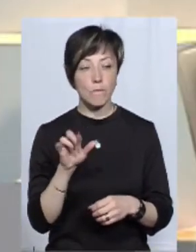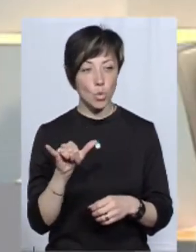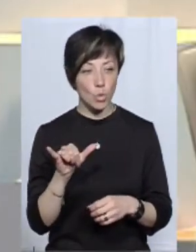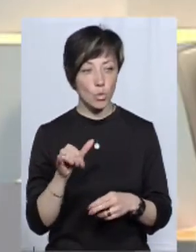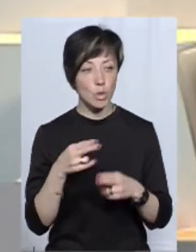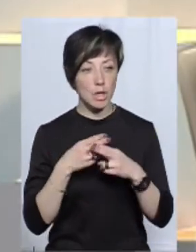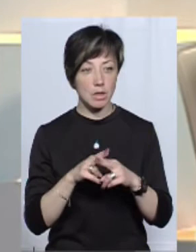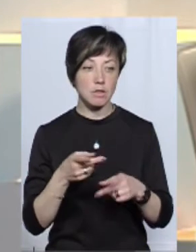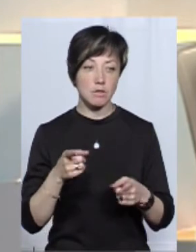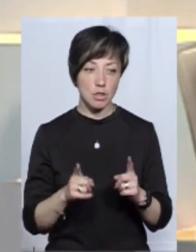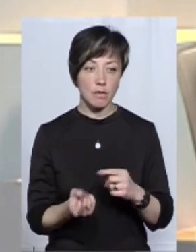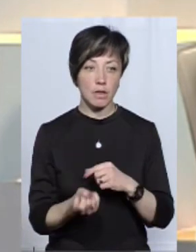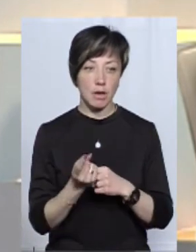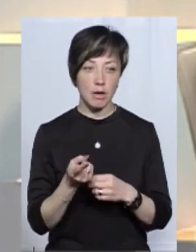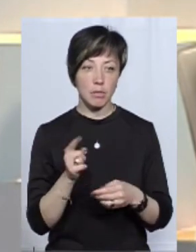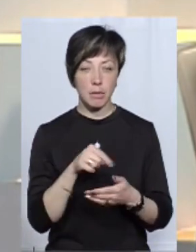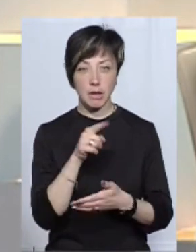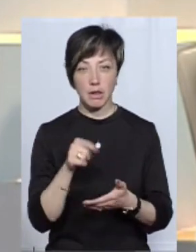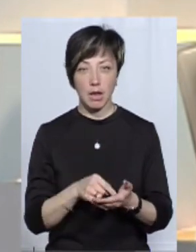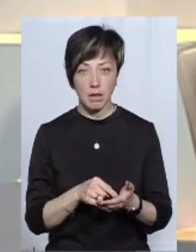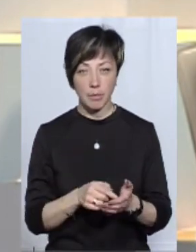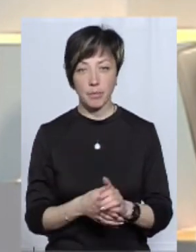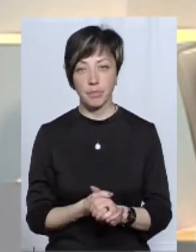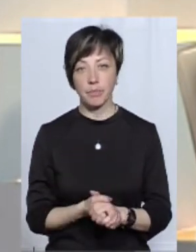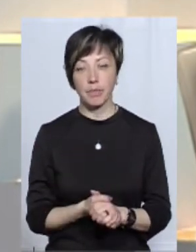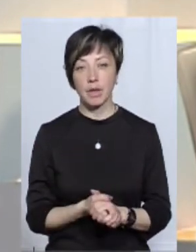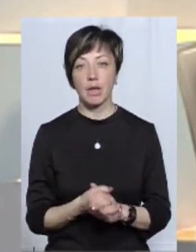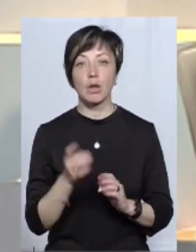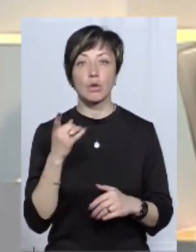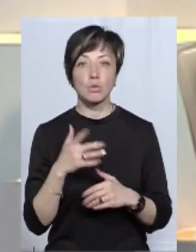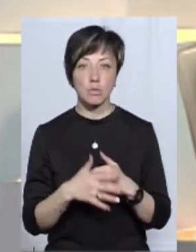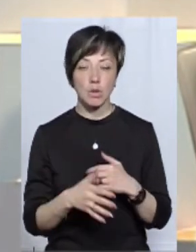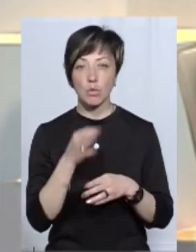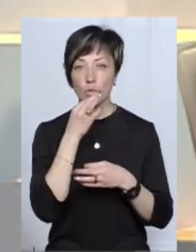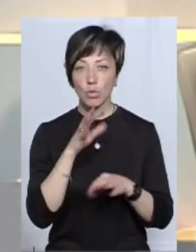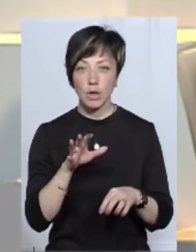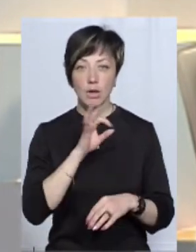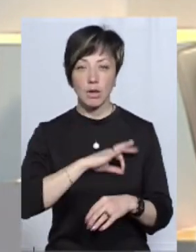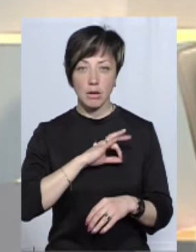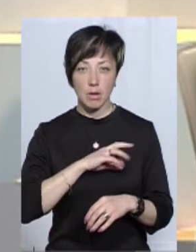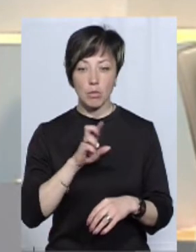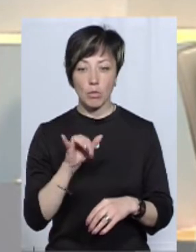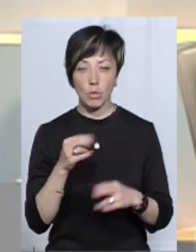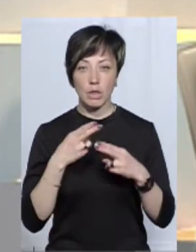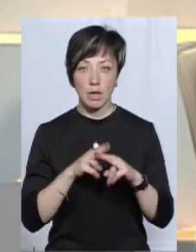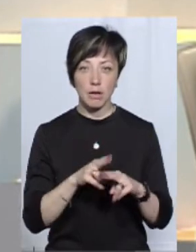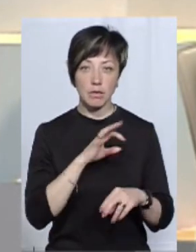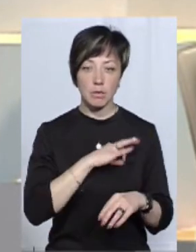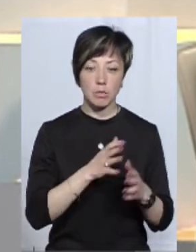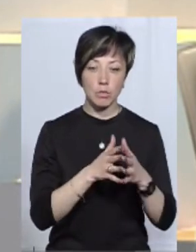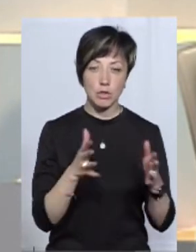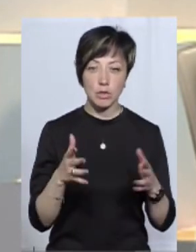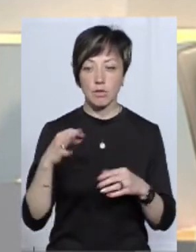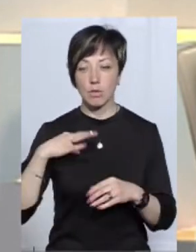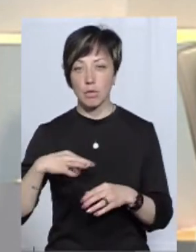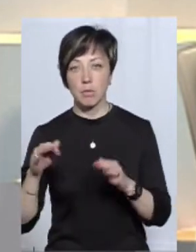ужитку техніку, звичайно, виникають певні питання. Тобто, ну, ви розумієте, будь-яка вживана техніка, одна експлуатувалася більше,